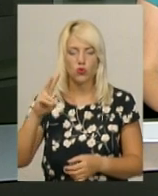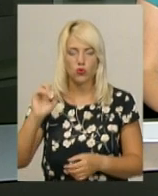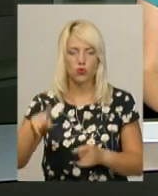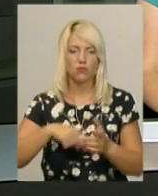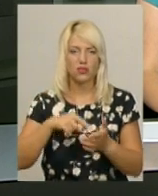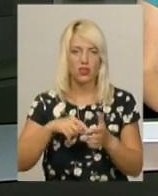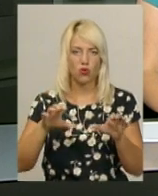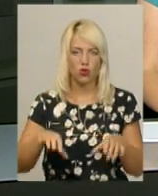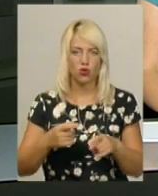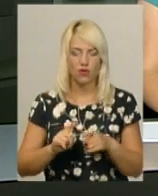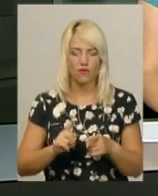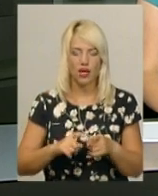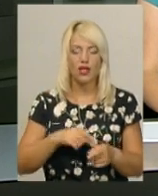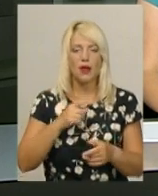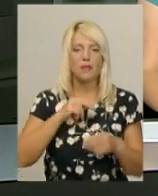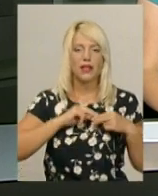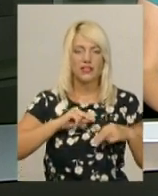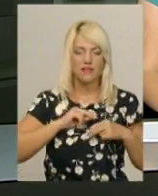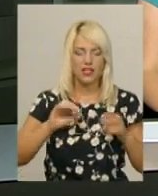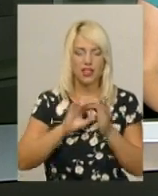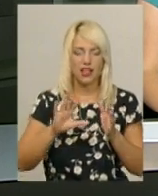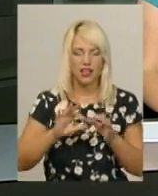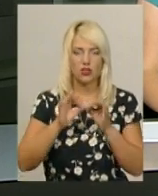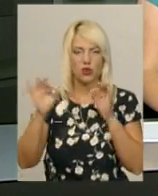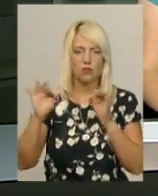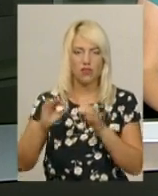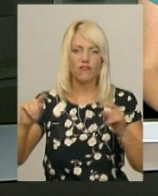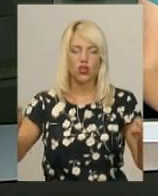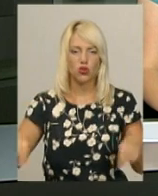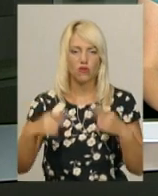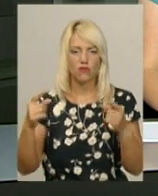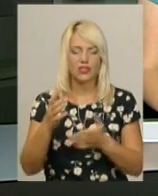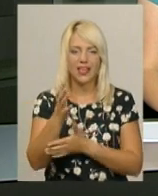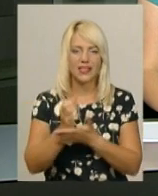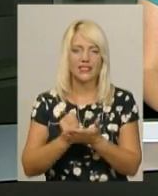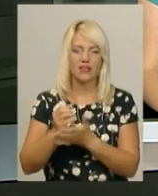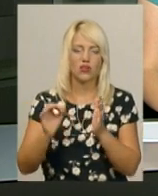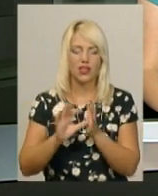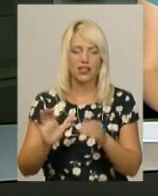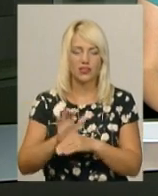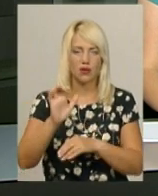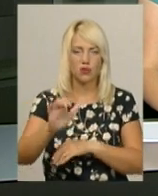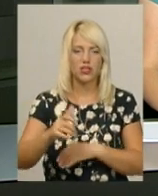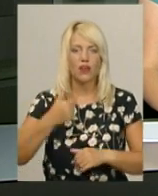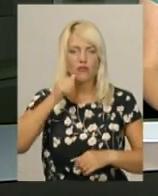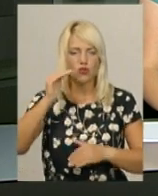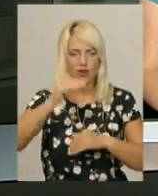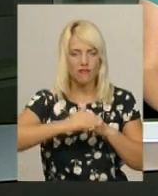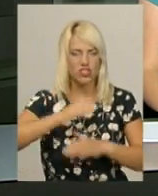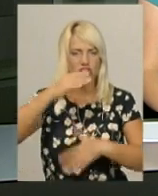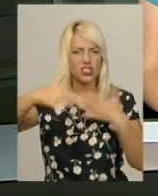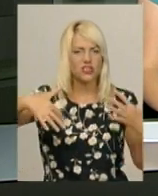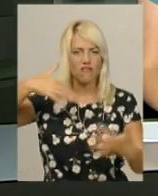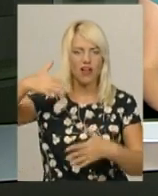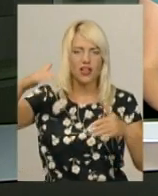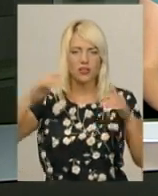наслідки негоди, а працівники міських електромереж відновлюють резервне електропостачання. Нагадаю, вчора ввечері шквальним вітром у різних районах